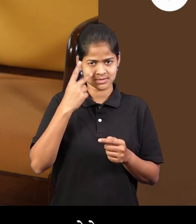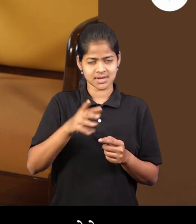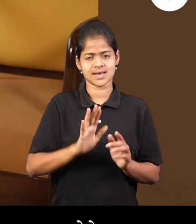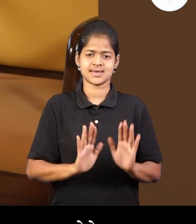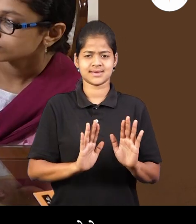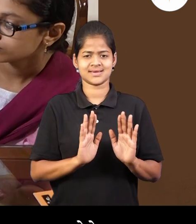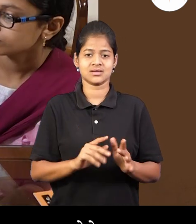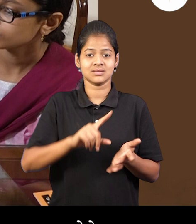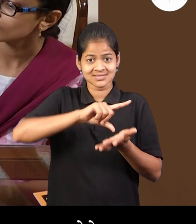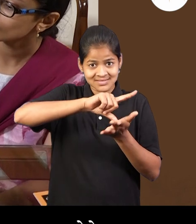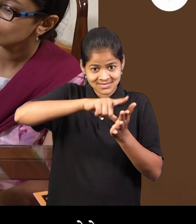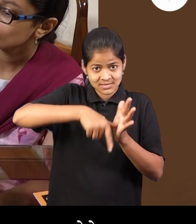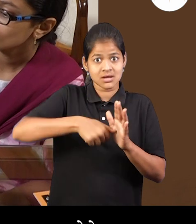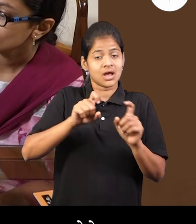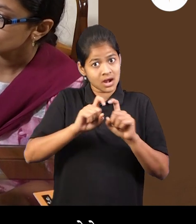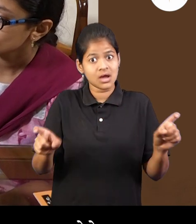छाने येत्तो